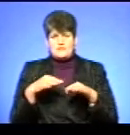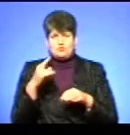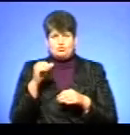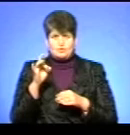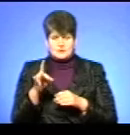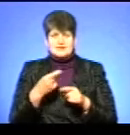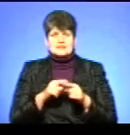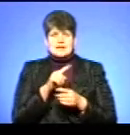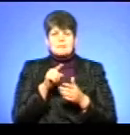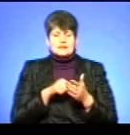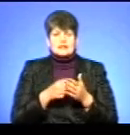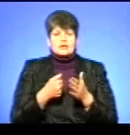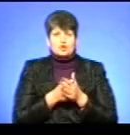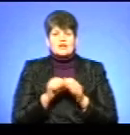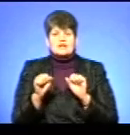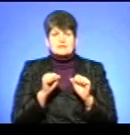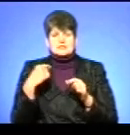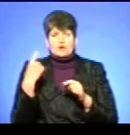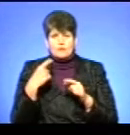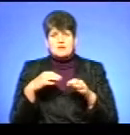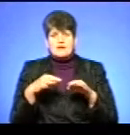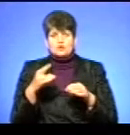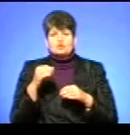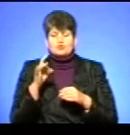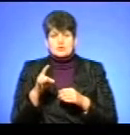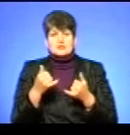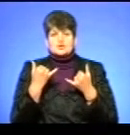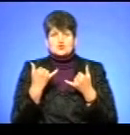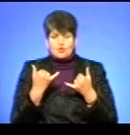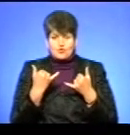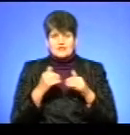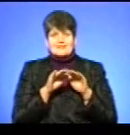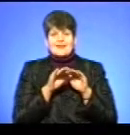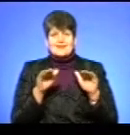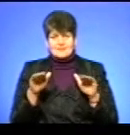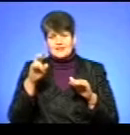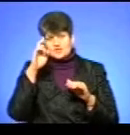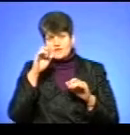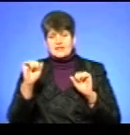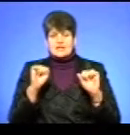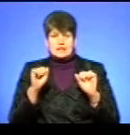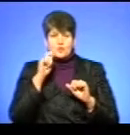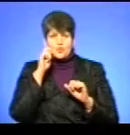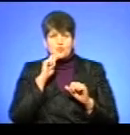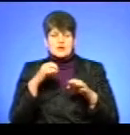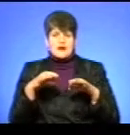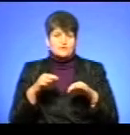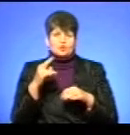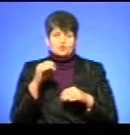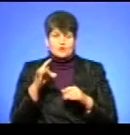питання, пане Андрію, до керівництва облавтодору на сьогоднішній день. На рівні держави, керівників «Укравтодору»,